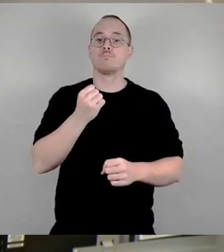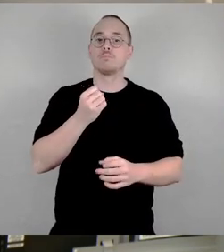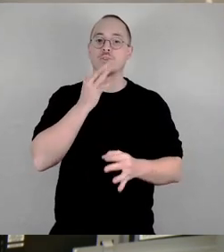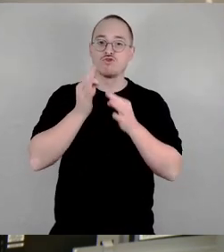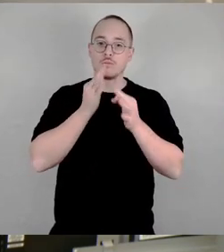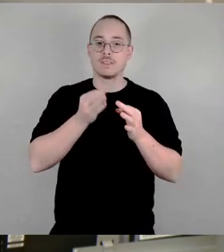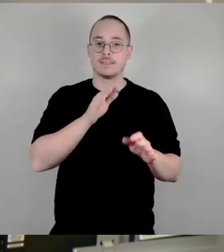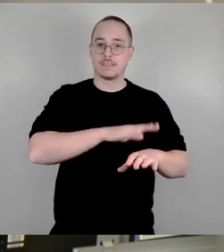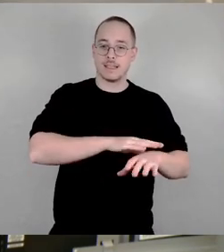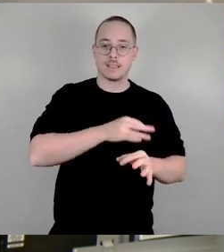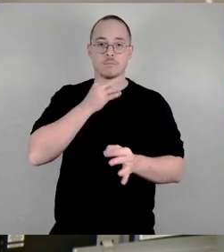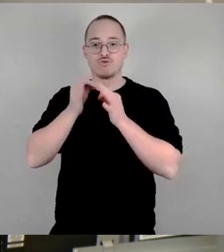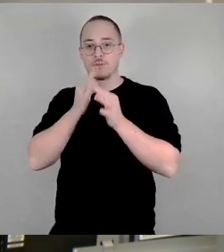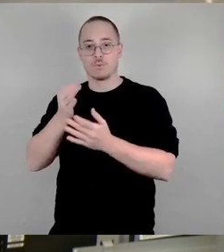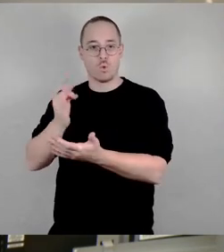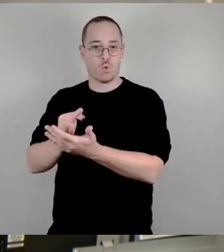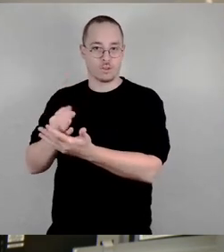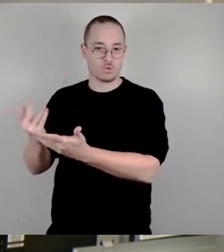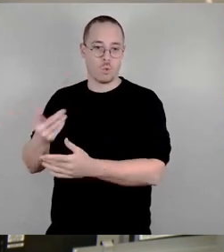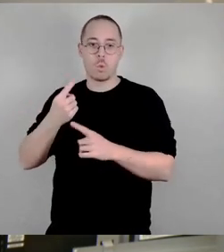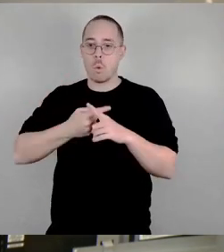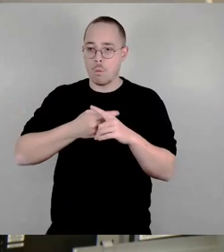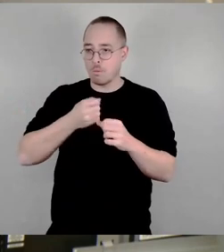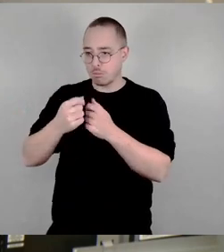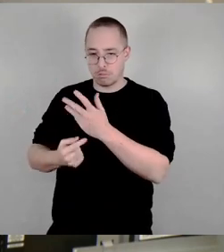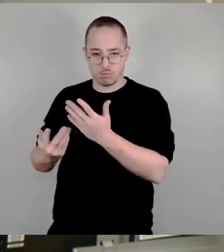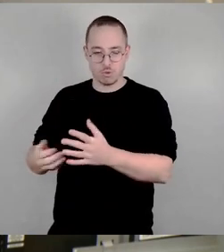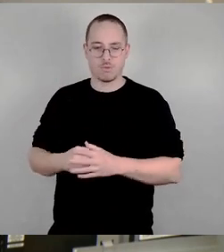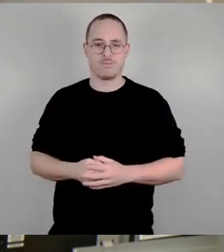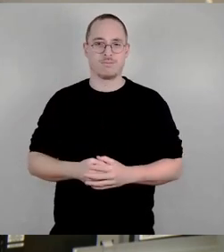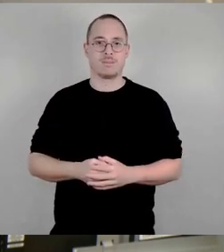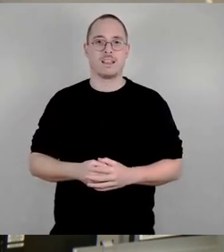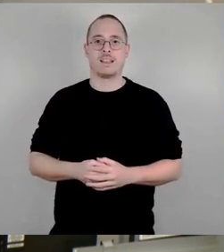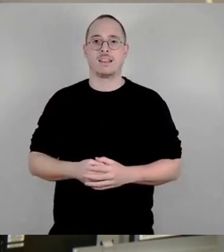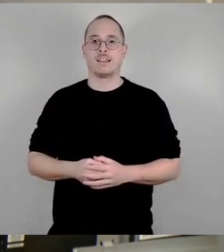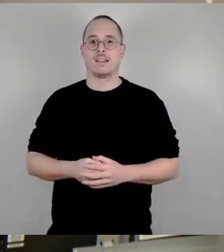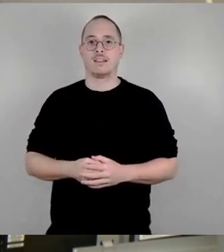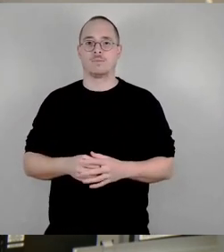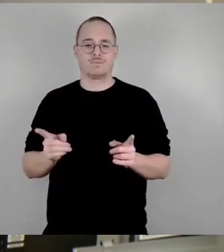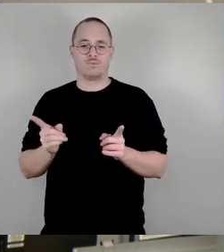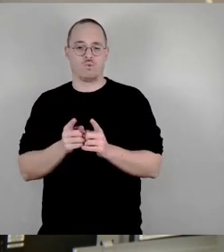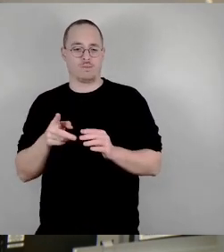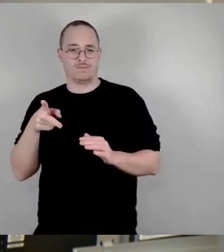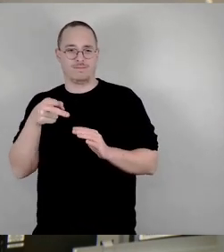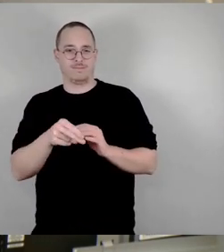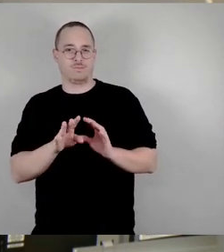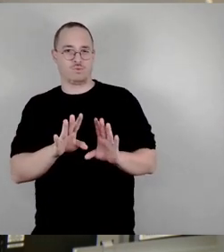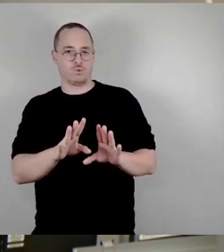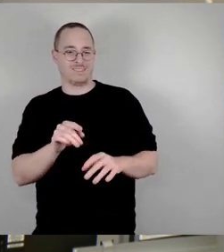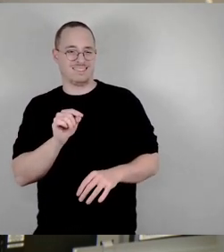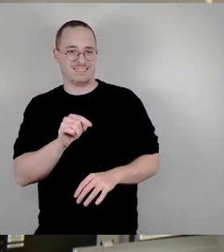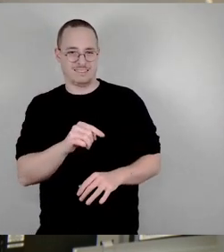ganz kurz, Aschenbach. Ich bin mir jetzt nie ganz sicher, ob das Bild hier in der Morgenpost war oder ob das...